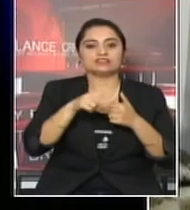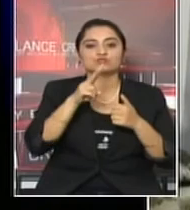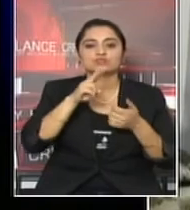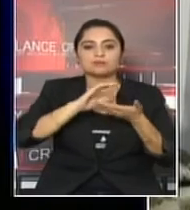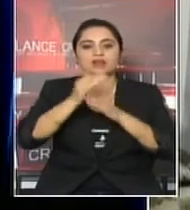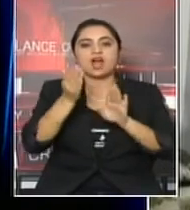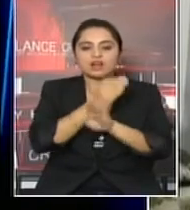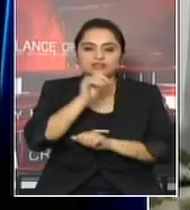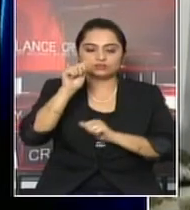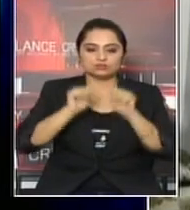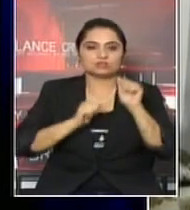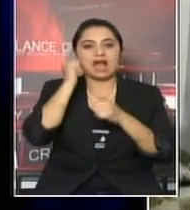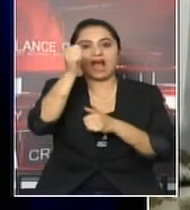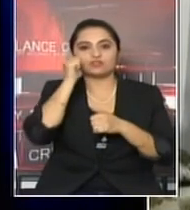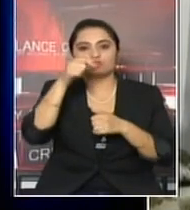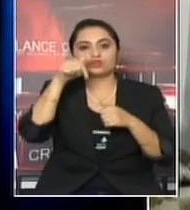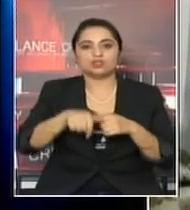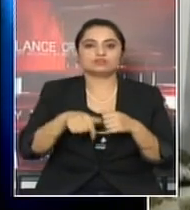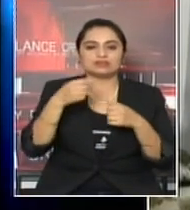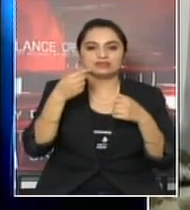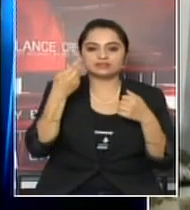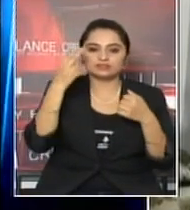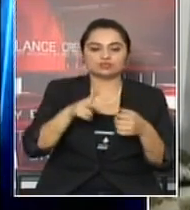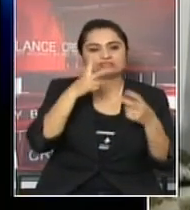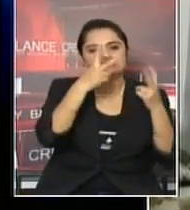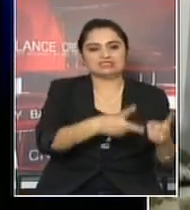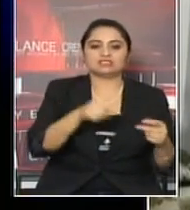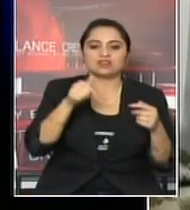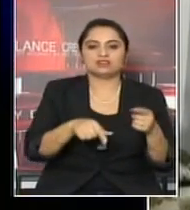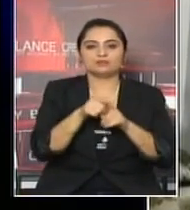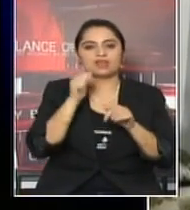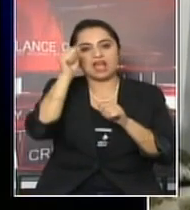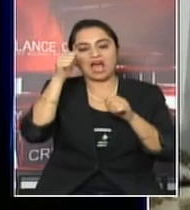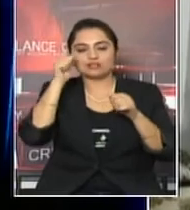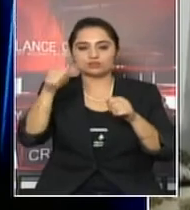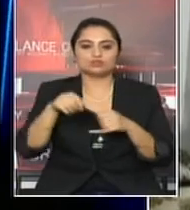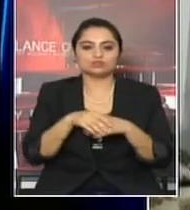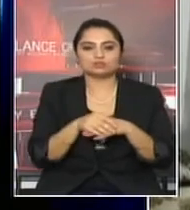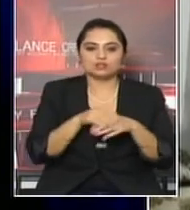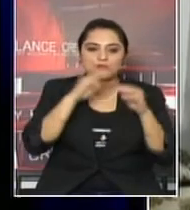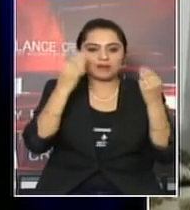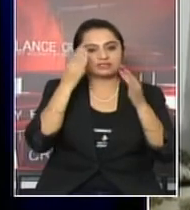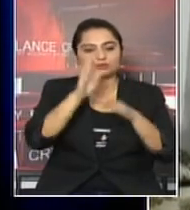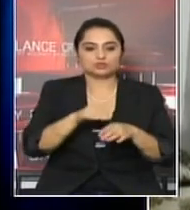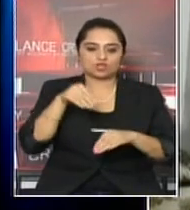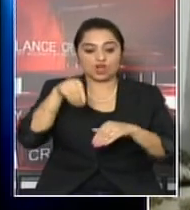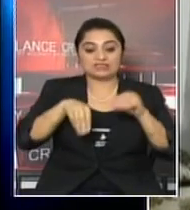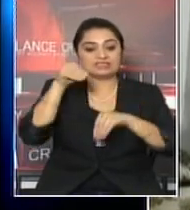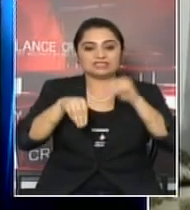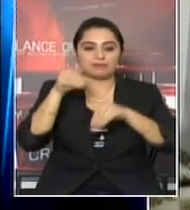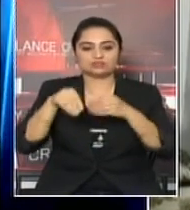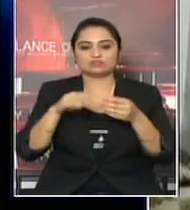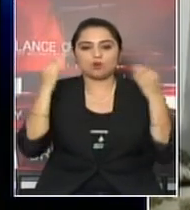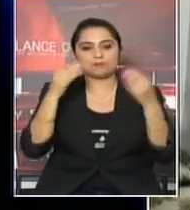अगारी जुन आंदोलन कोड़ा मावल तियो येम तिस्टै आंदोलन को मावल न वहर अईले या निर्वाचन को मावल बने कोछा